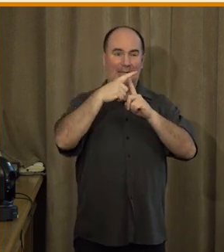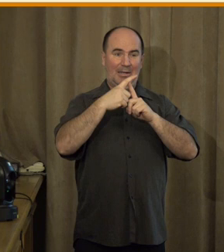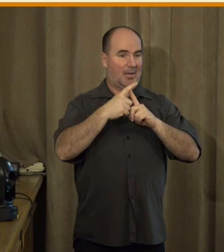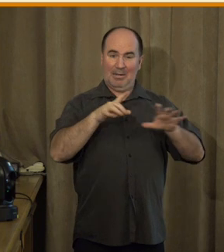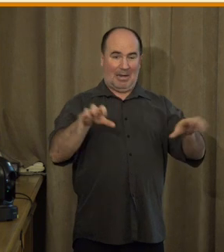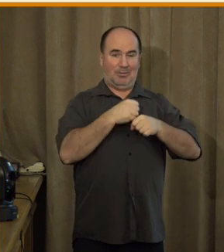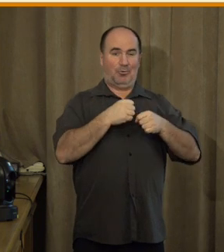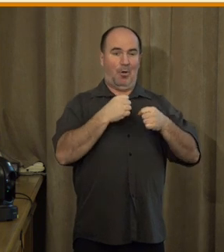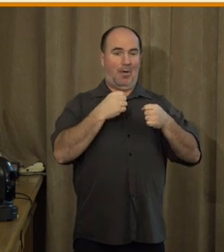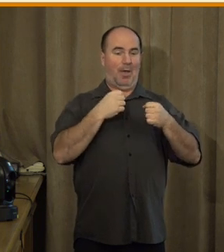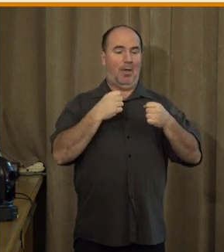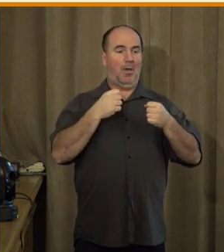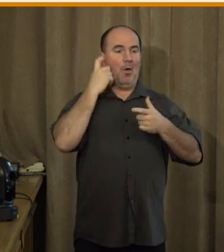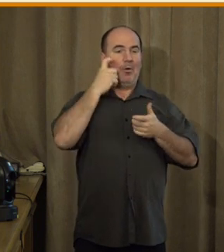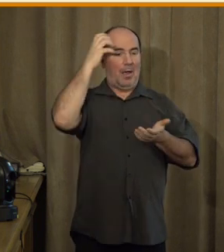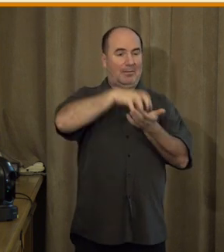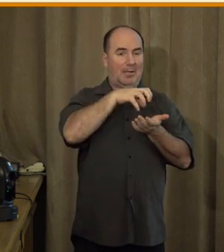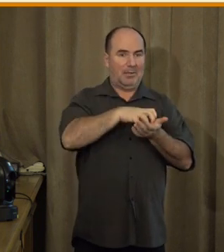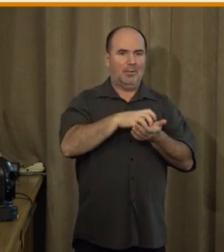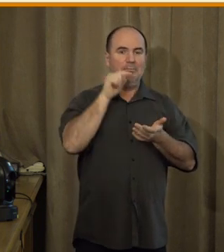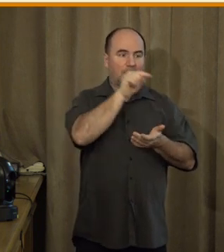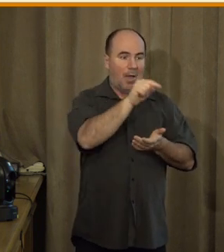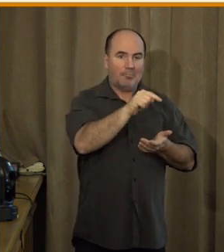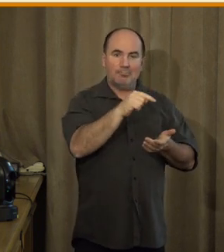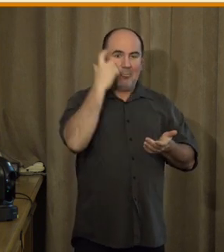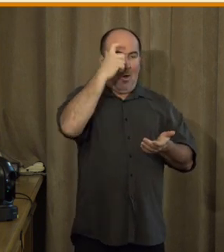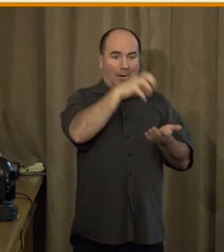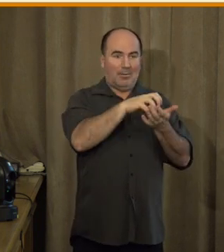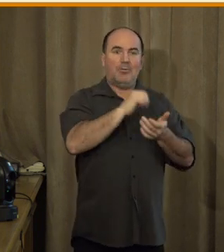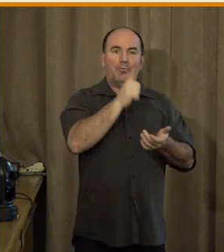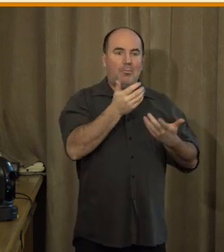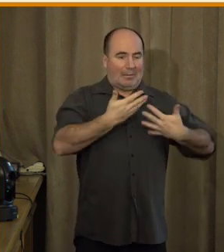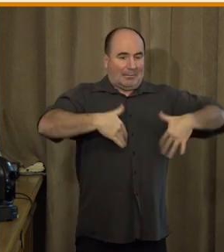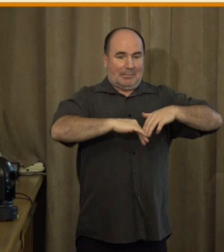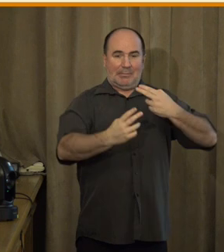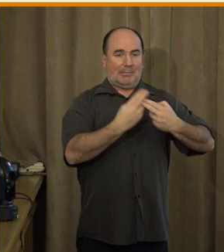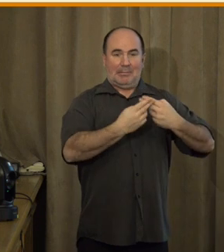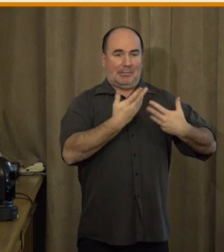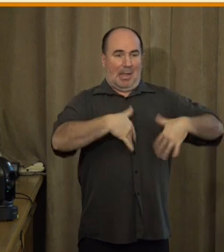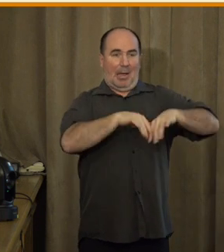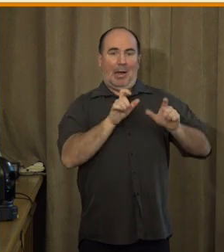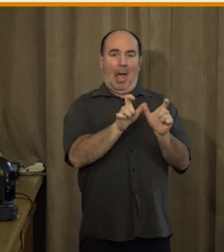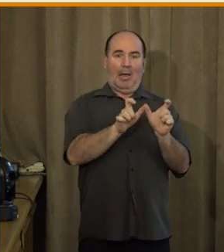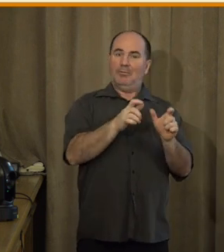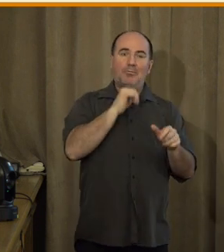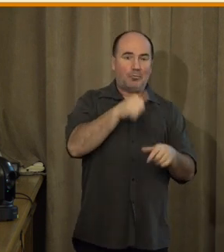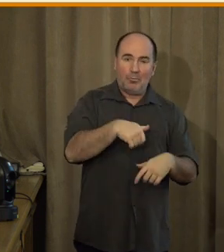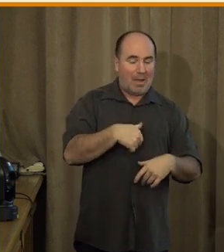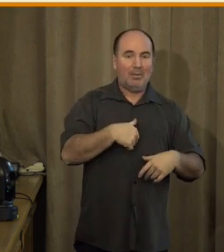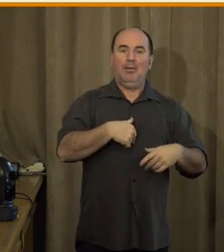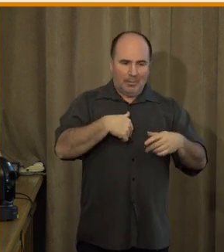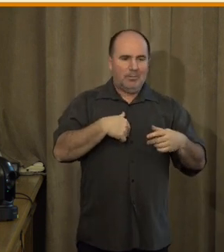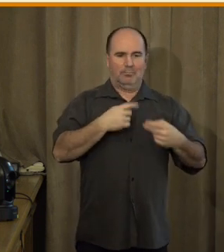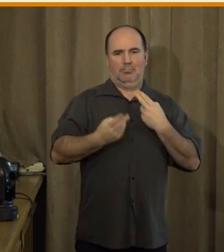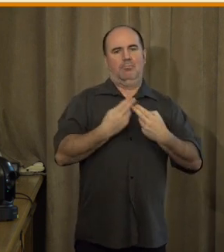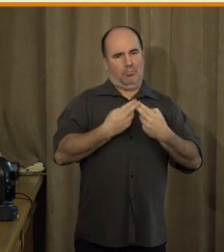kyberbezpečnosti je naprosto podceňované, ale i zprávy těch dat. No a podporujeme knihovny